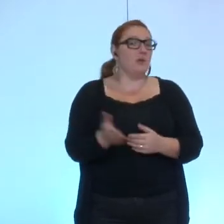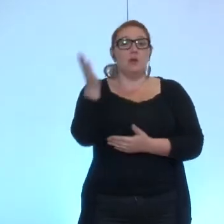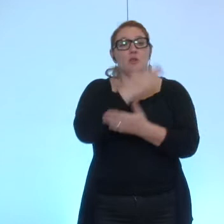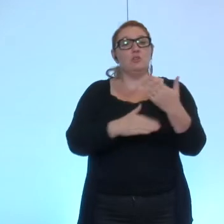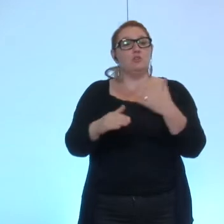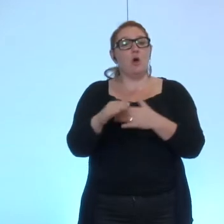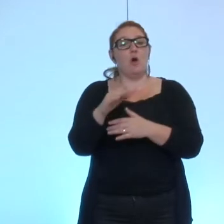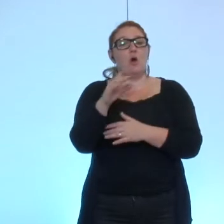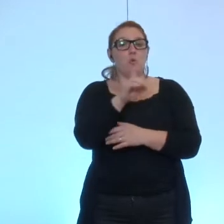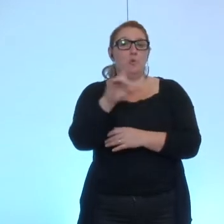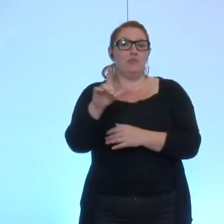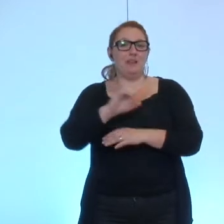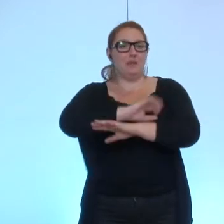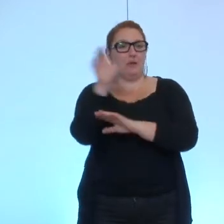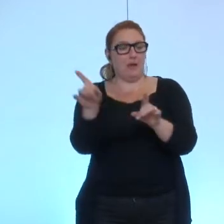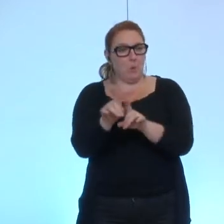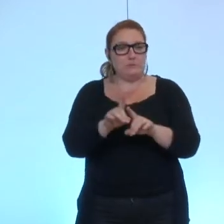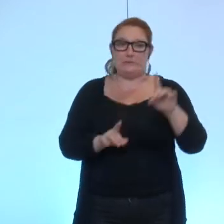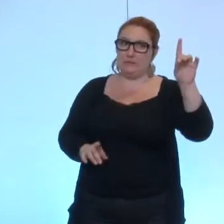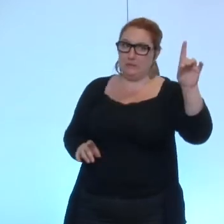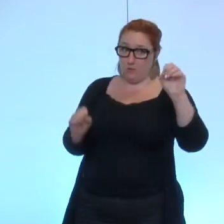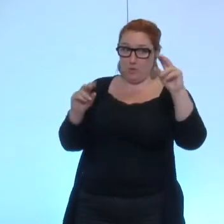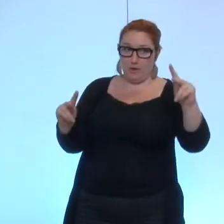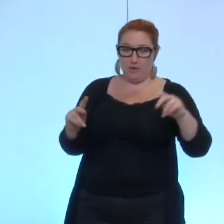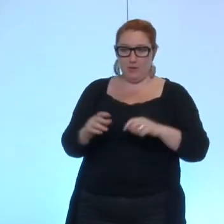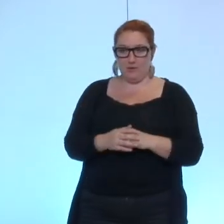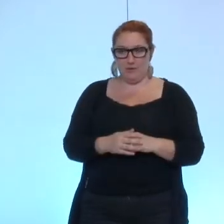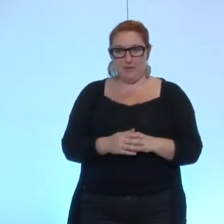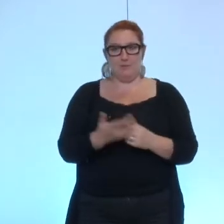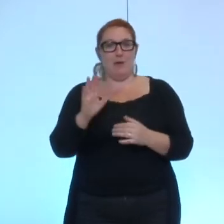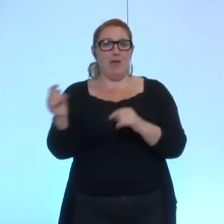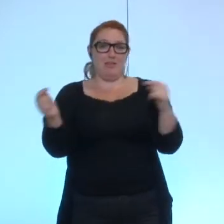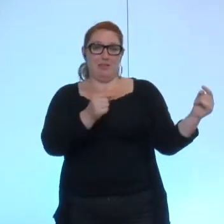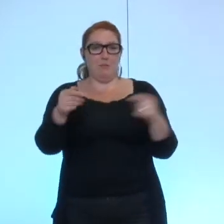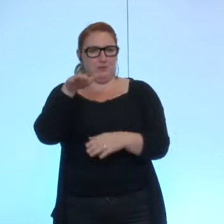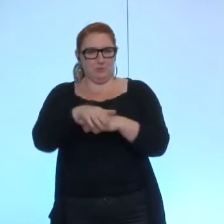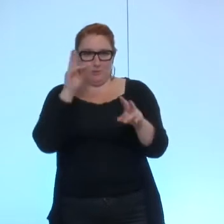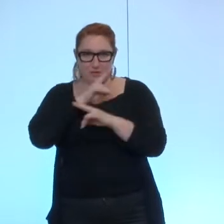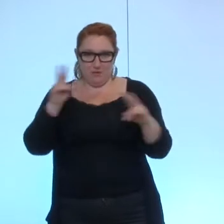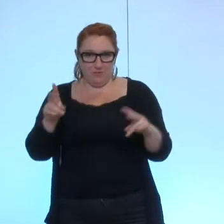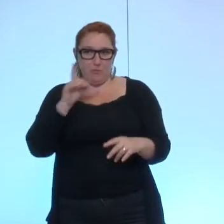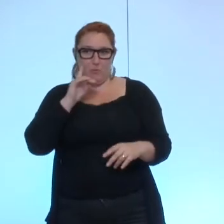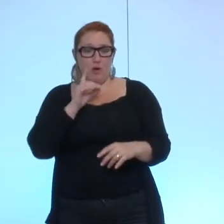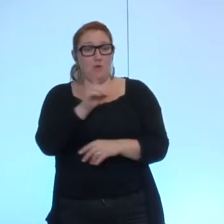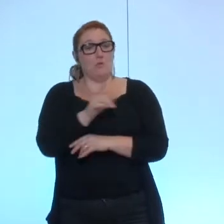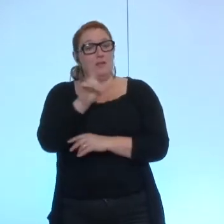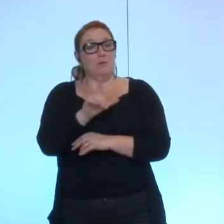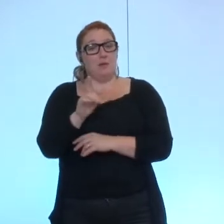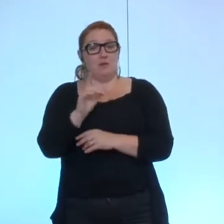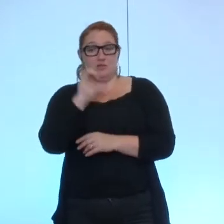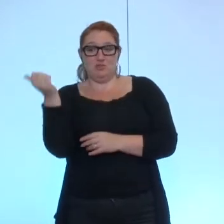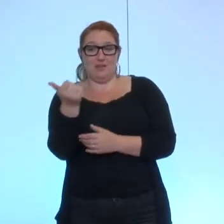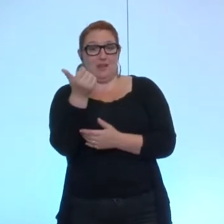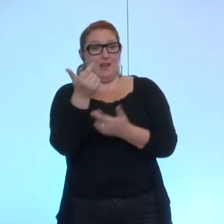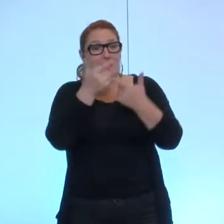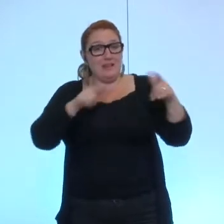oui dans le Dauphiné libéré aussi mais ce n'est pas le débat ce soir parce que le Dauphiné libéré chacun est libre de le lire